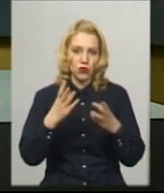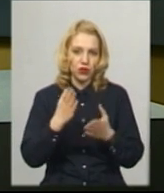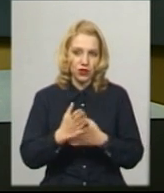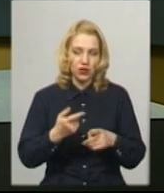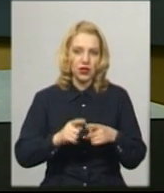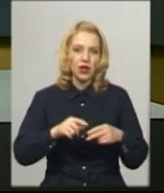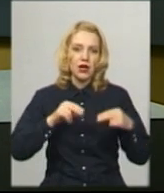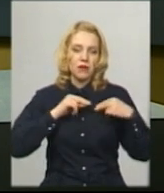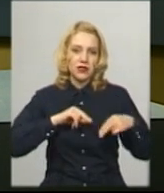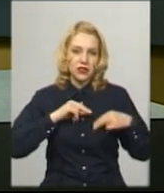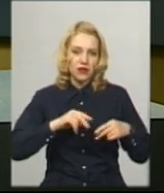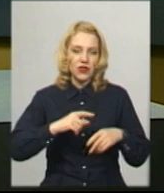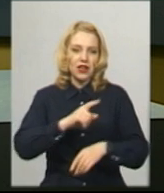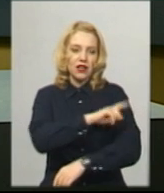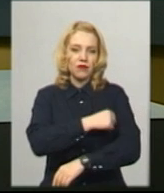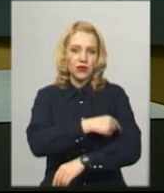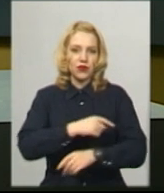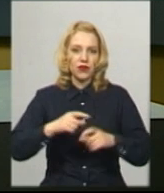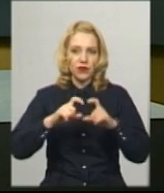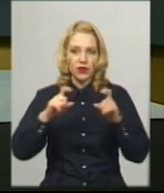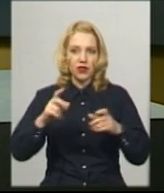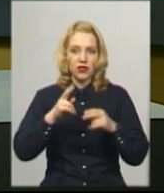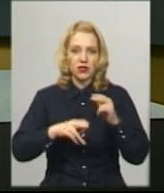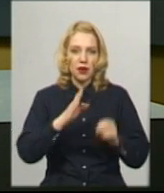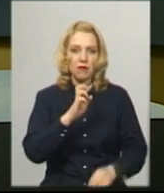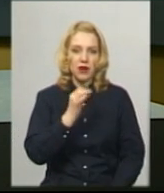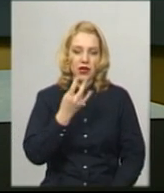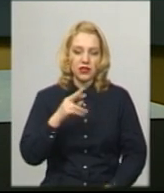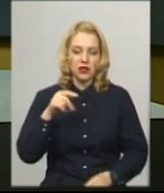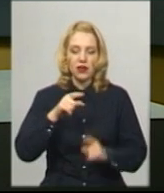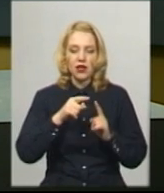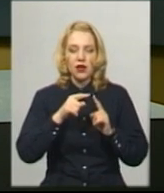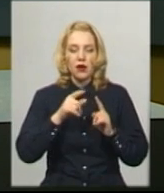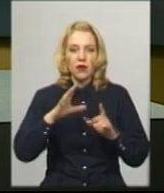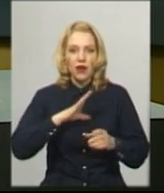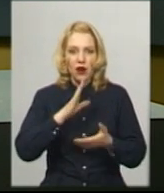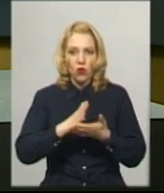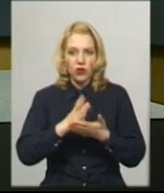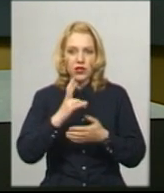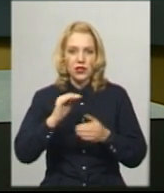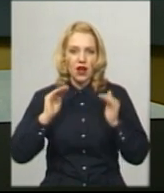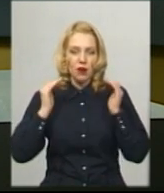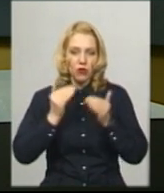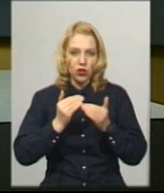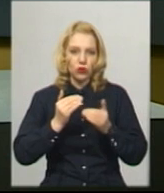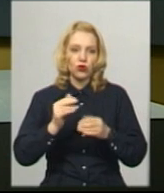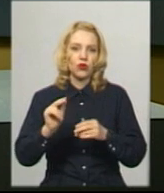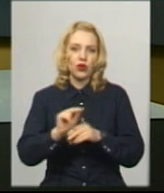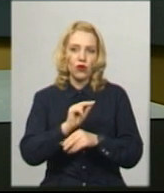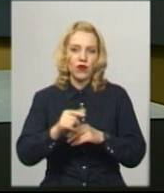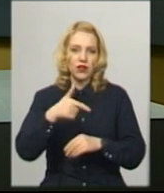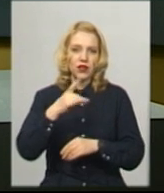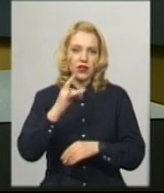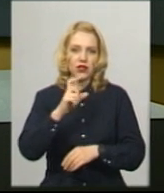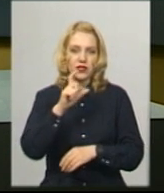лікарка Хмельницького військового госпіталю, з кінця березня поточного року знаходилась на амбулаторному лікуванні з приводу ГРЗ. 1